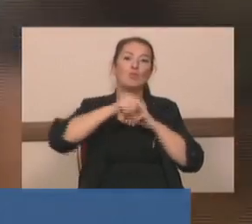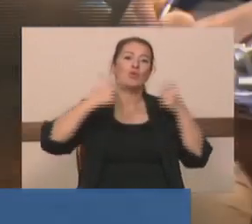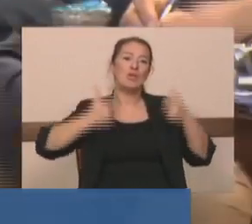çok net gözüküyor.